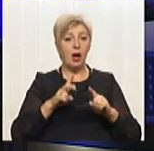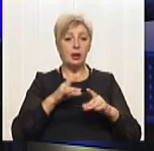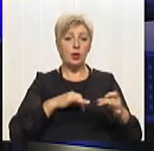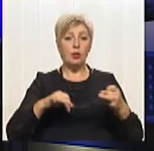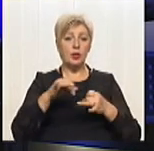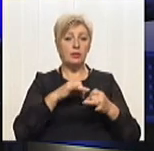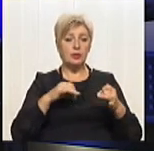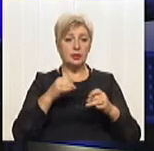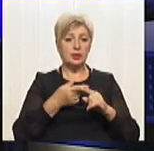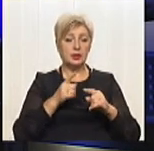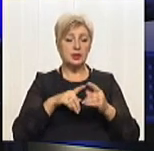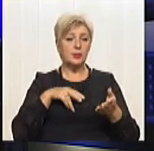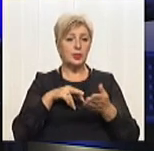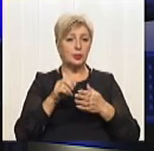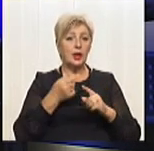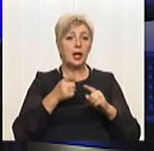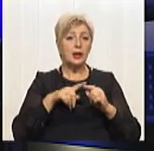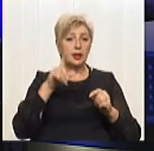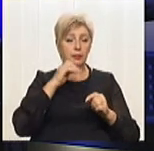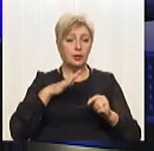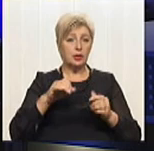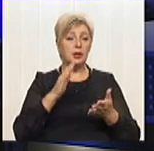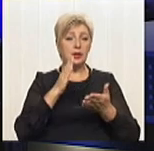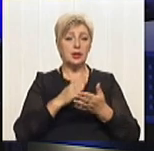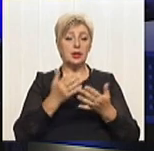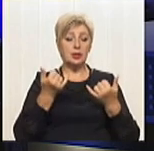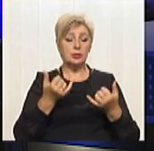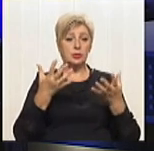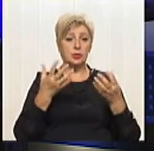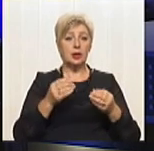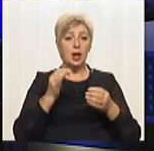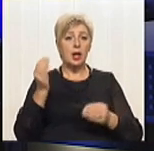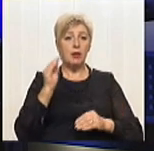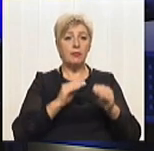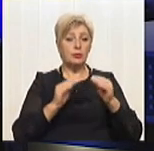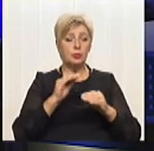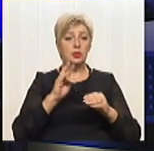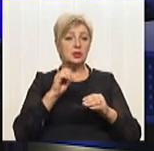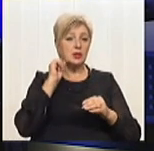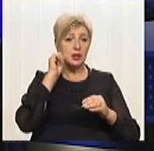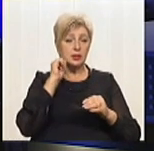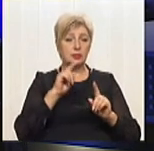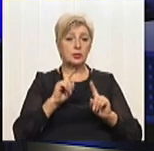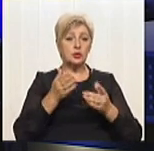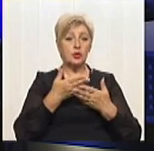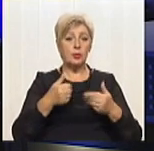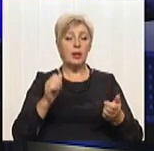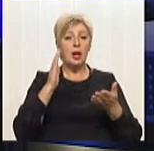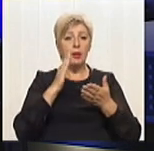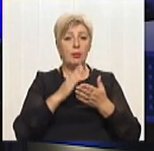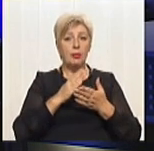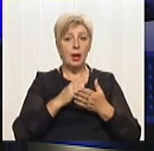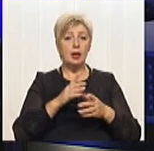ті підходи, які в країні і є на сьогоднішній день, і формуються на завтра, щоб ми мали все ж таки нормальне